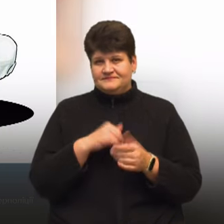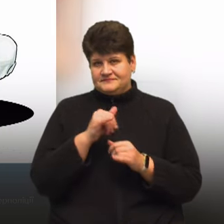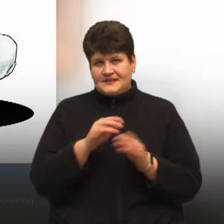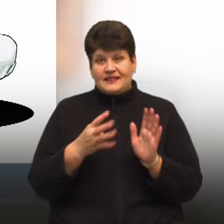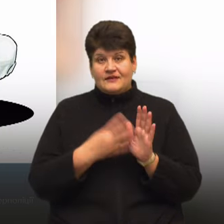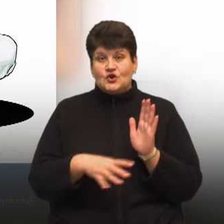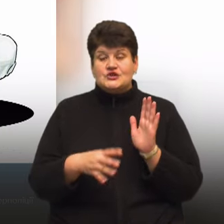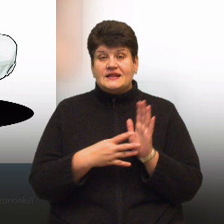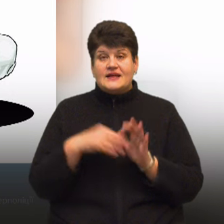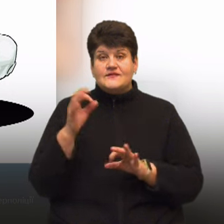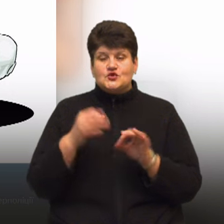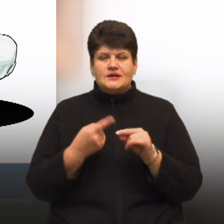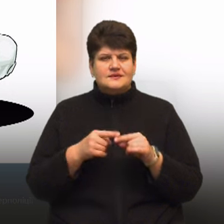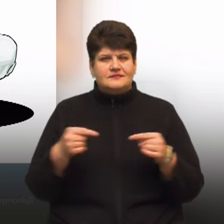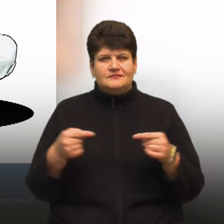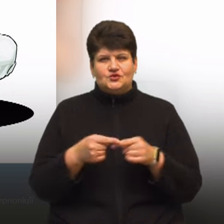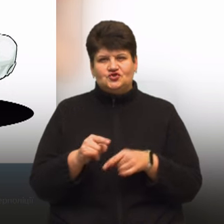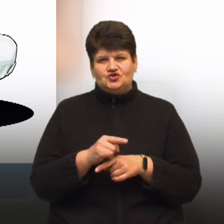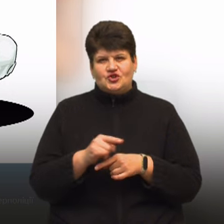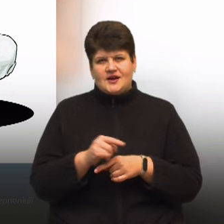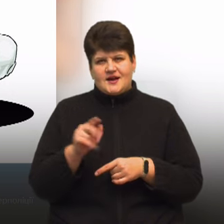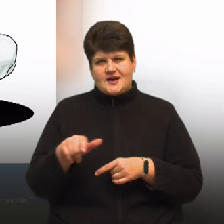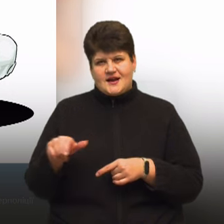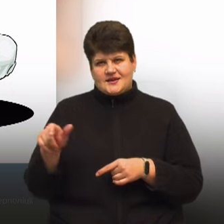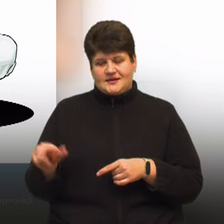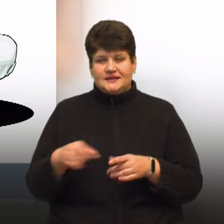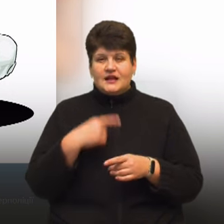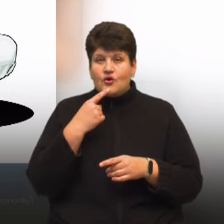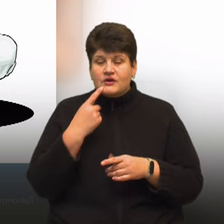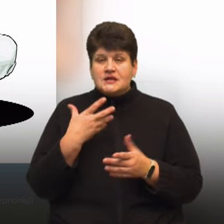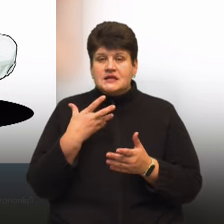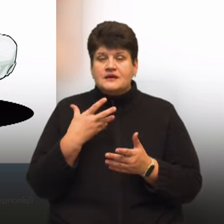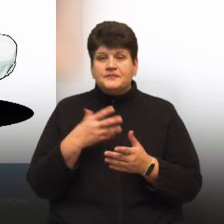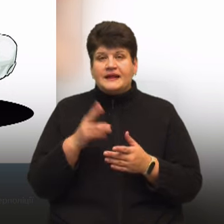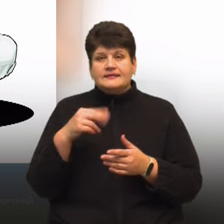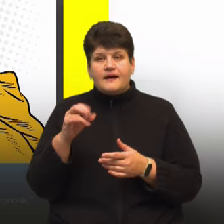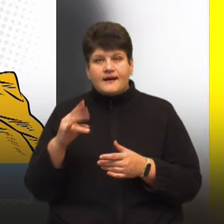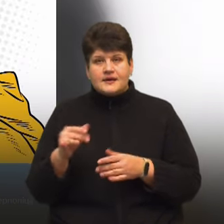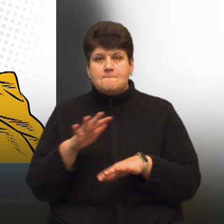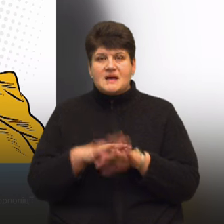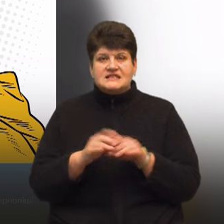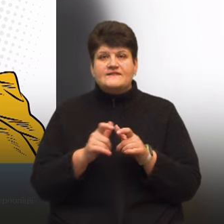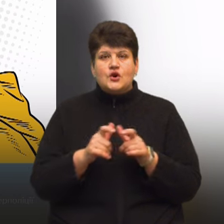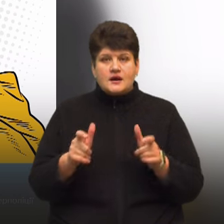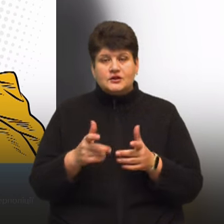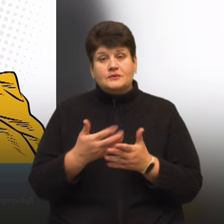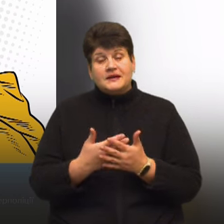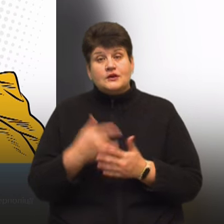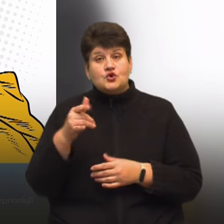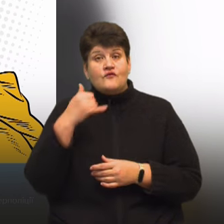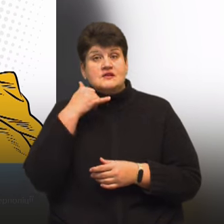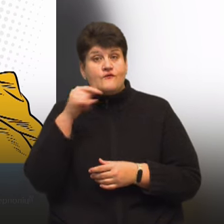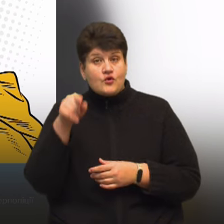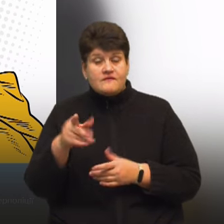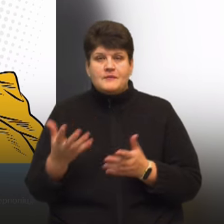– це шахраї. Не повідомляйте таким людям дані про свою банківську карточку. Якщо дзвонять, кажуть, що ви виграли